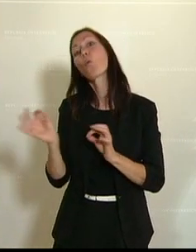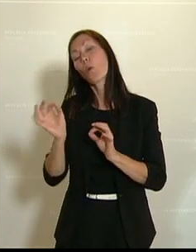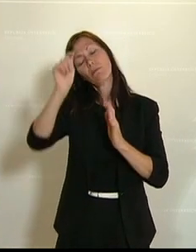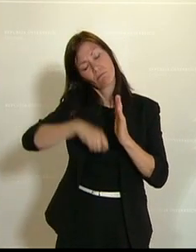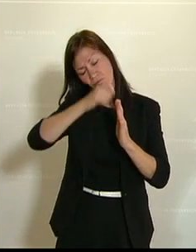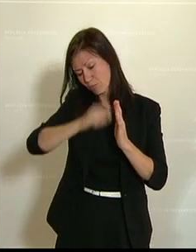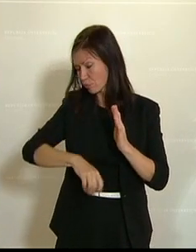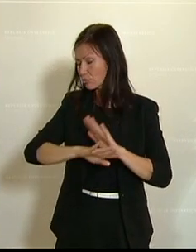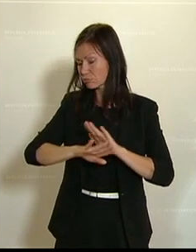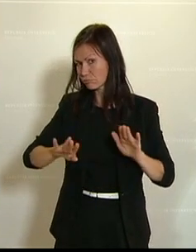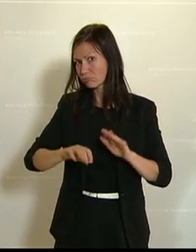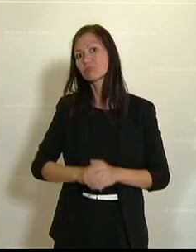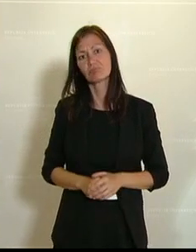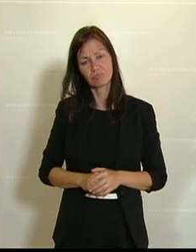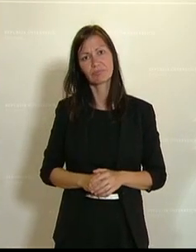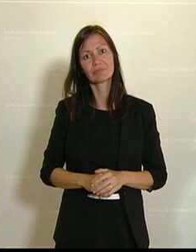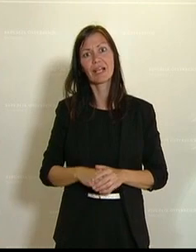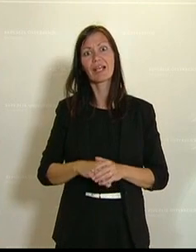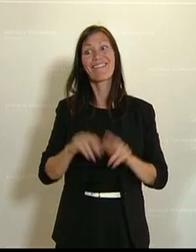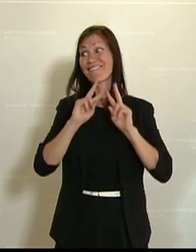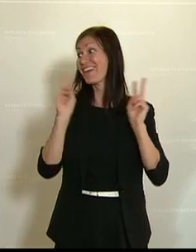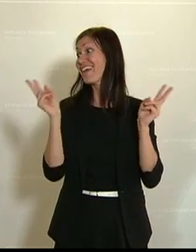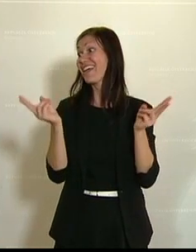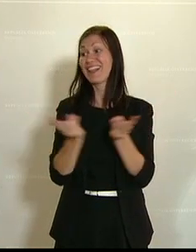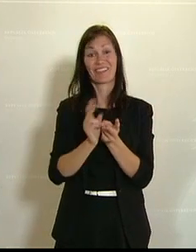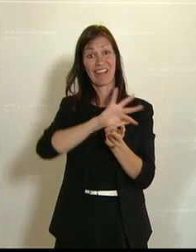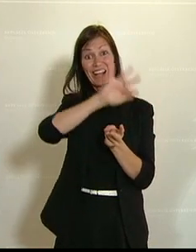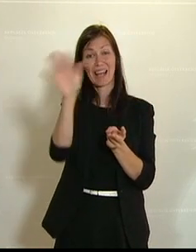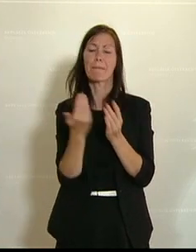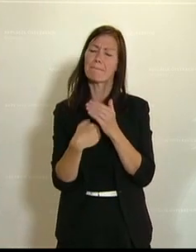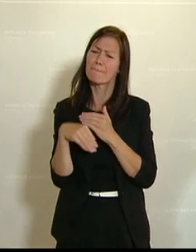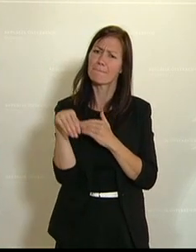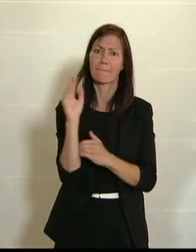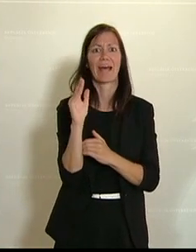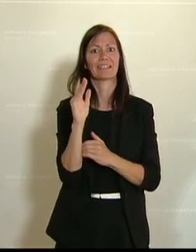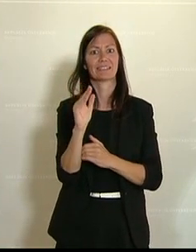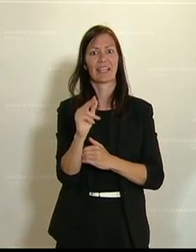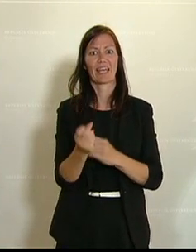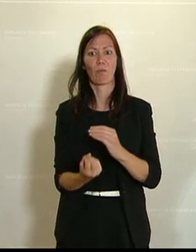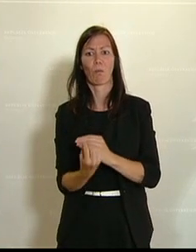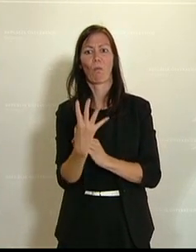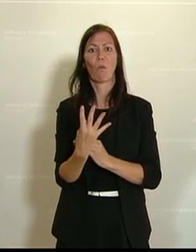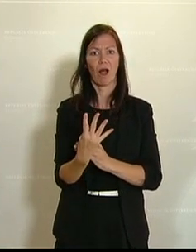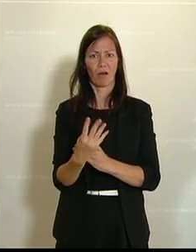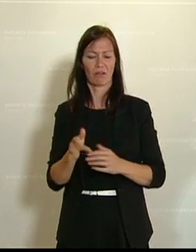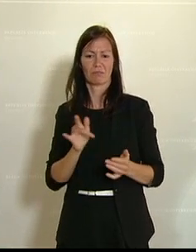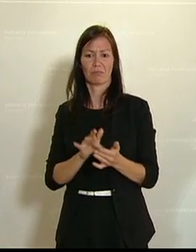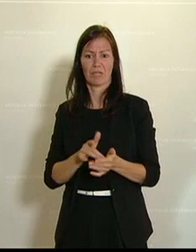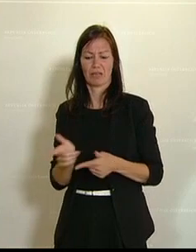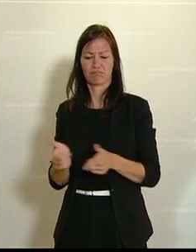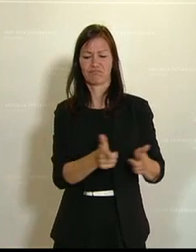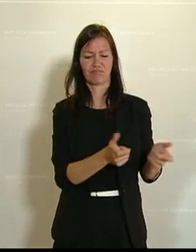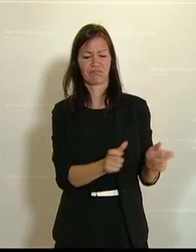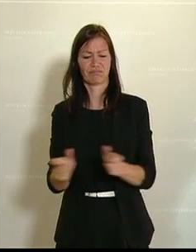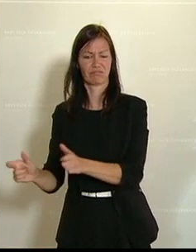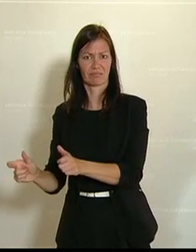Glyphosat wird als weltweit meistgespritztes Unkrautmittel an Pflanzen angewendet, bleibt jedoch